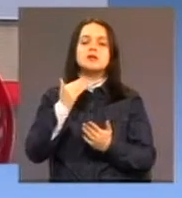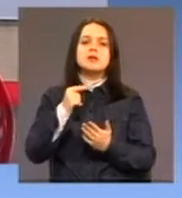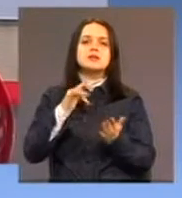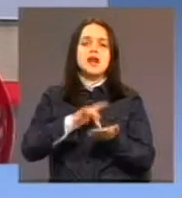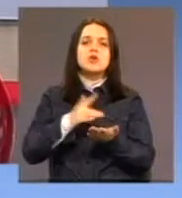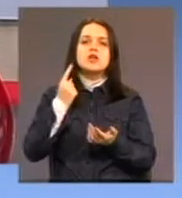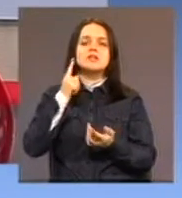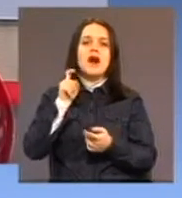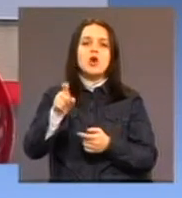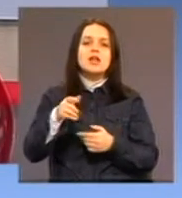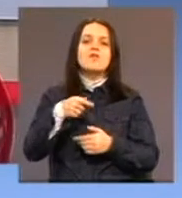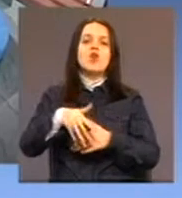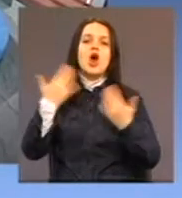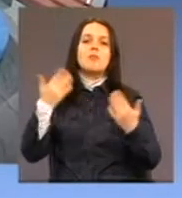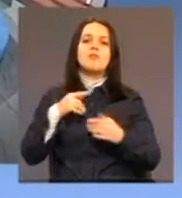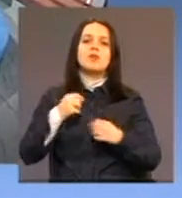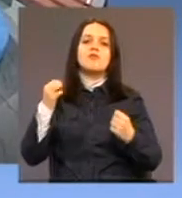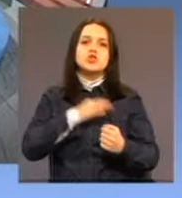kao osnovne ćelije društva.